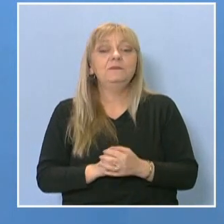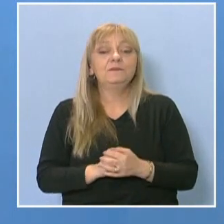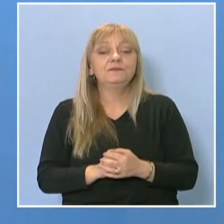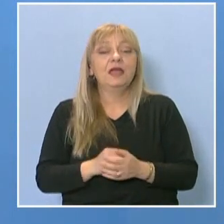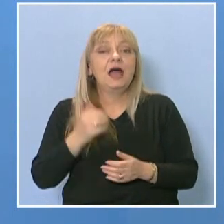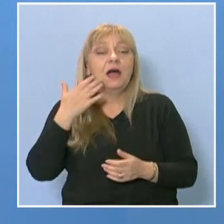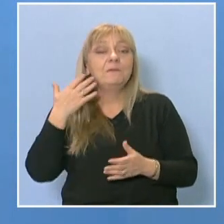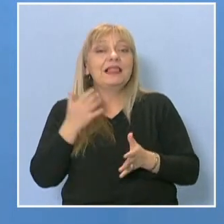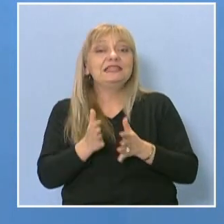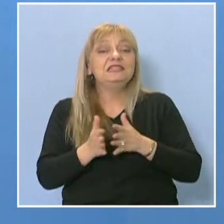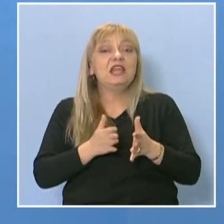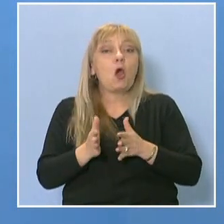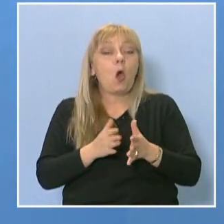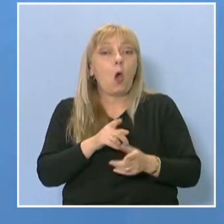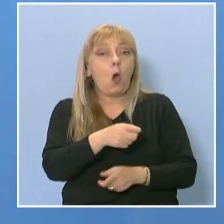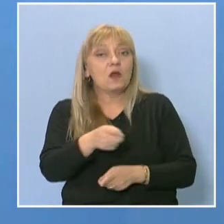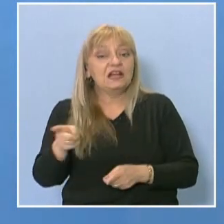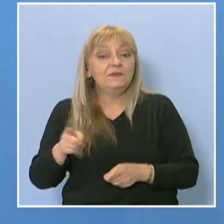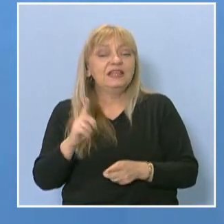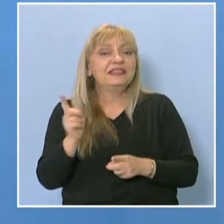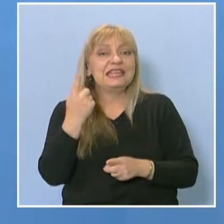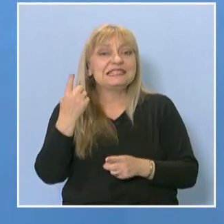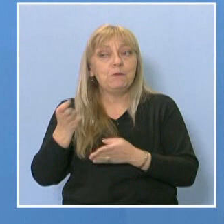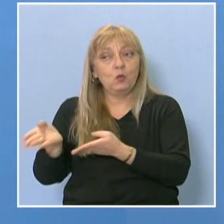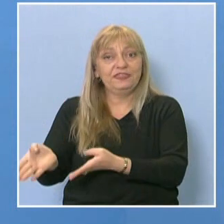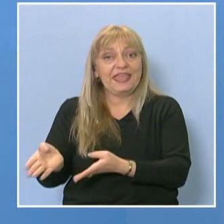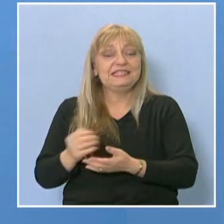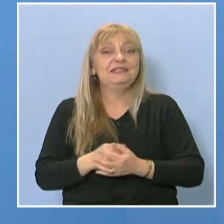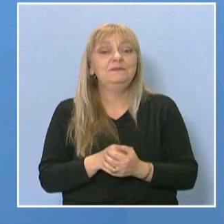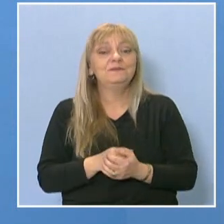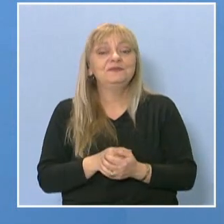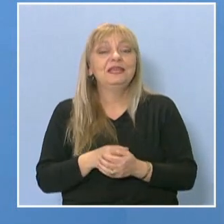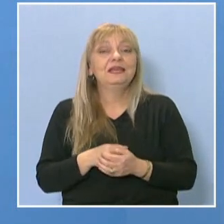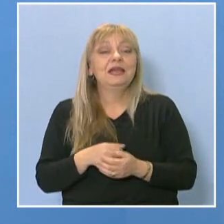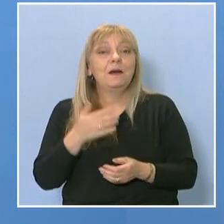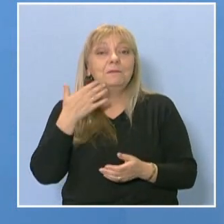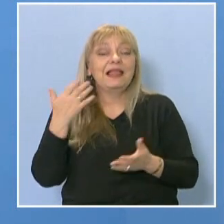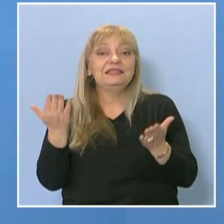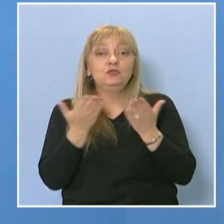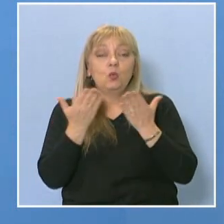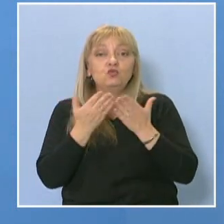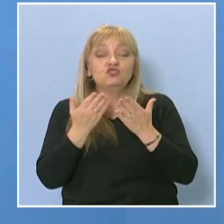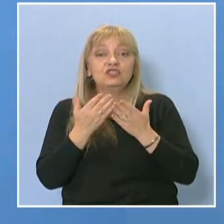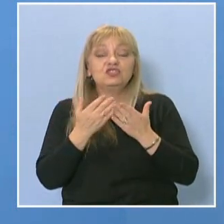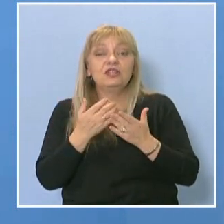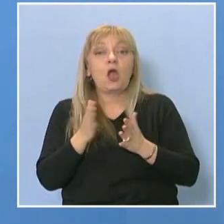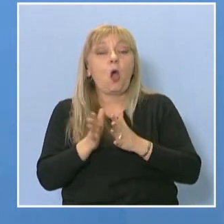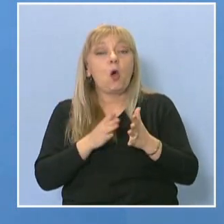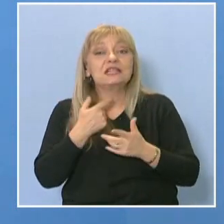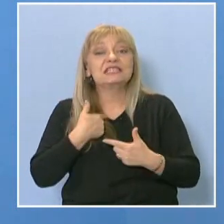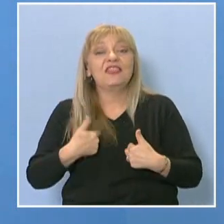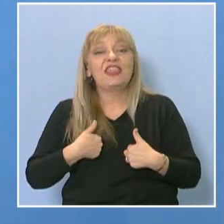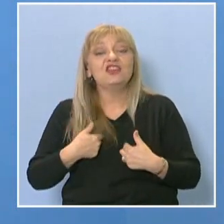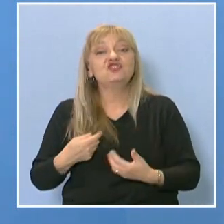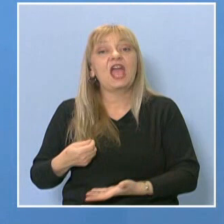Младите хора, не само тези, младите учищи хора са нашия капитал, нашата